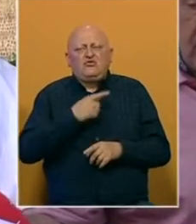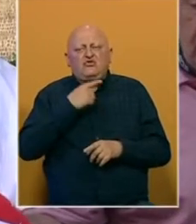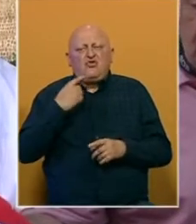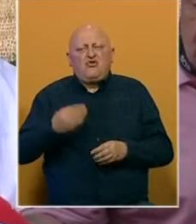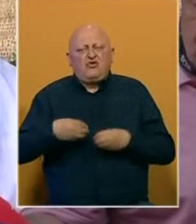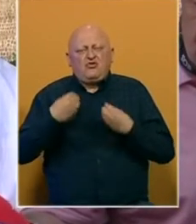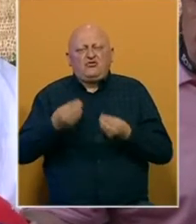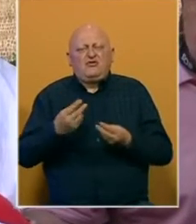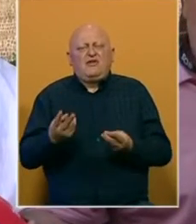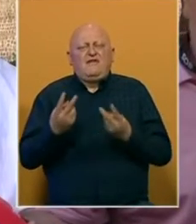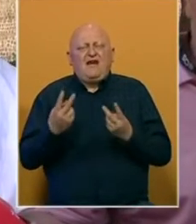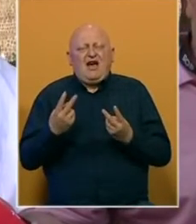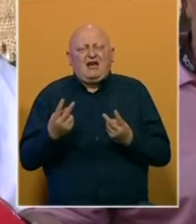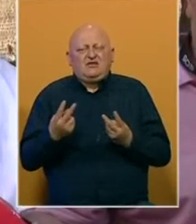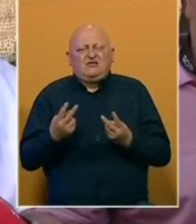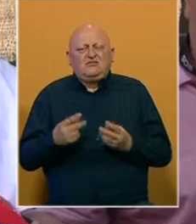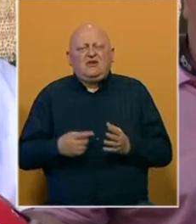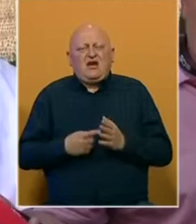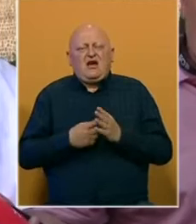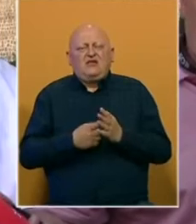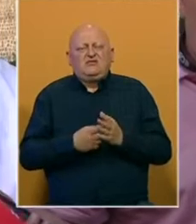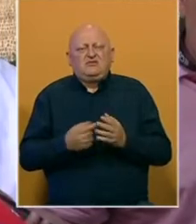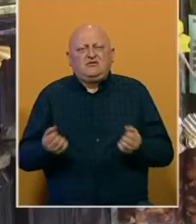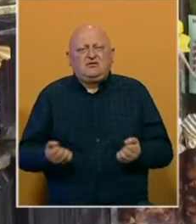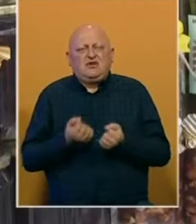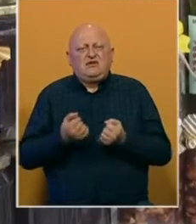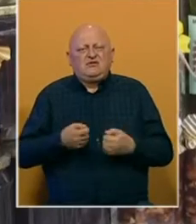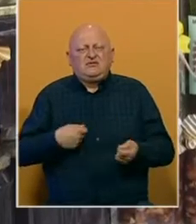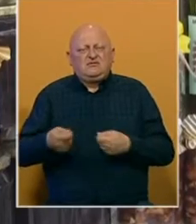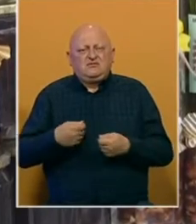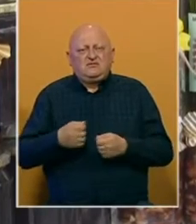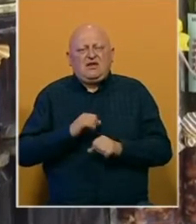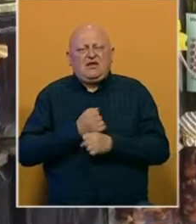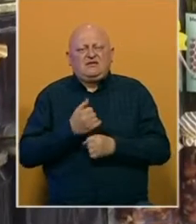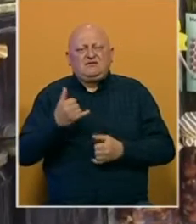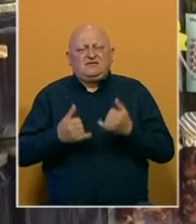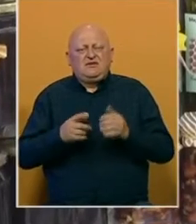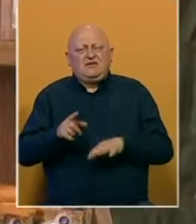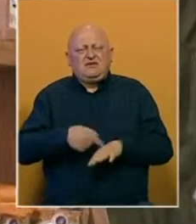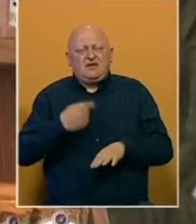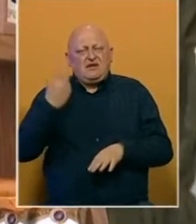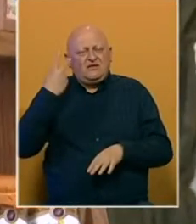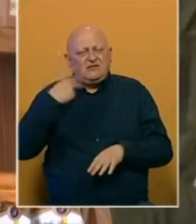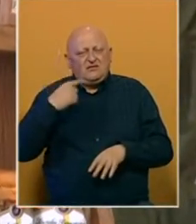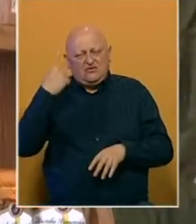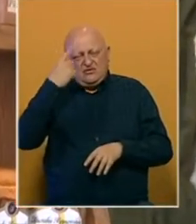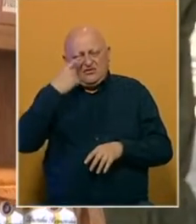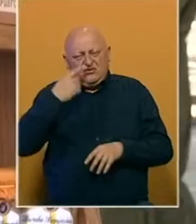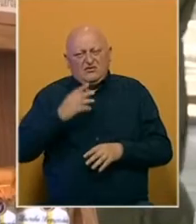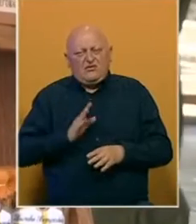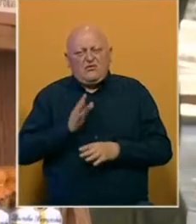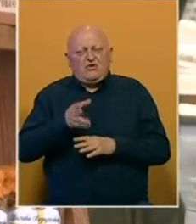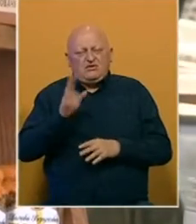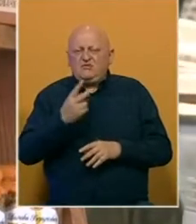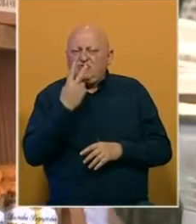govori o tome da je veoma važno da afirmišemo razvoj primarni proizvodnji. Herceg Fest traje dva dana. U nedelju će posjetljaci